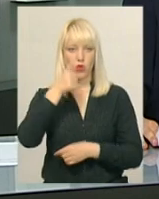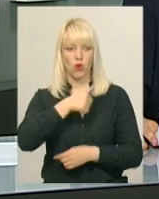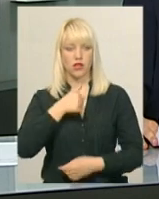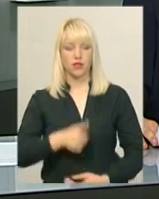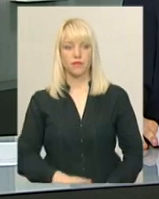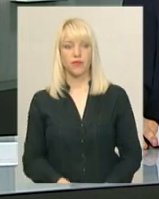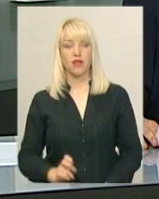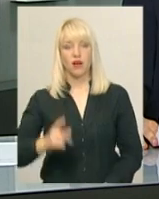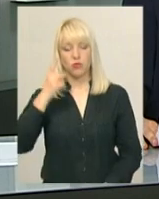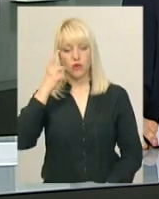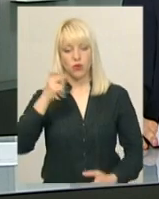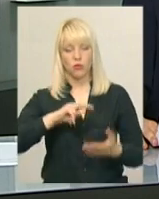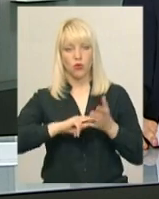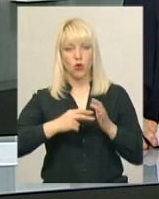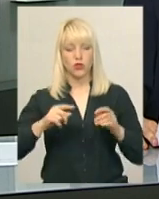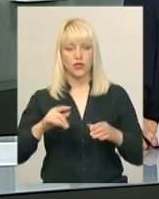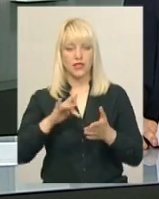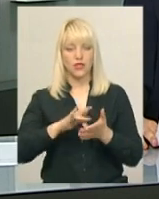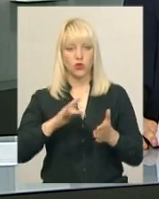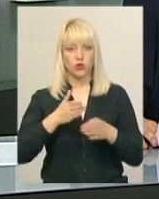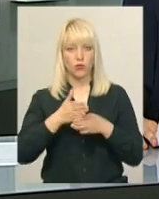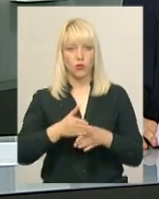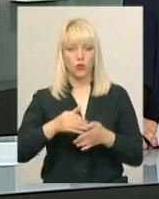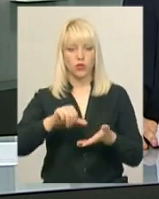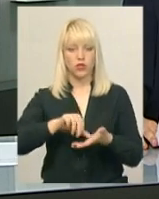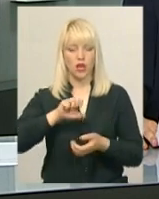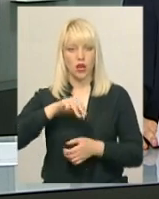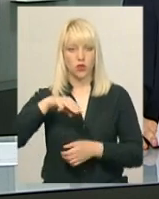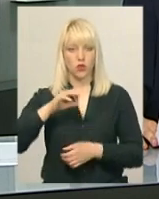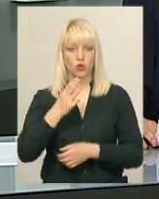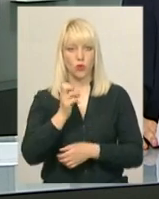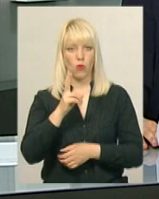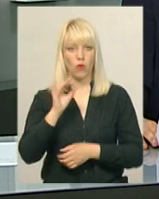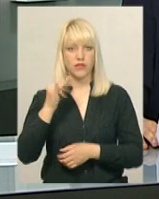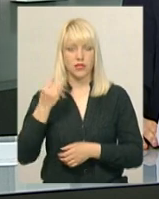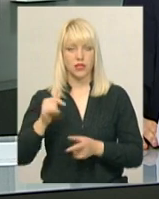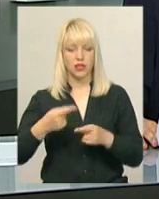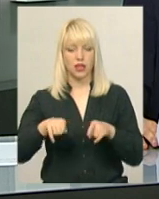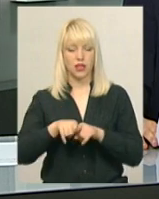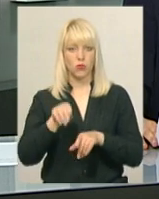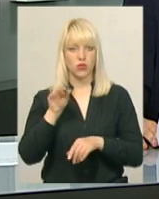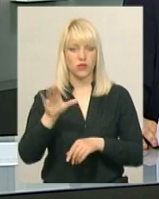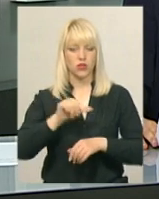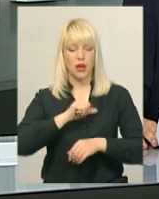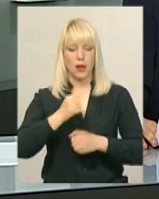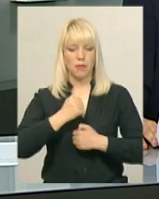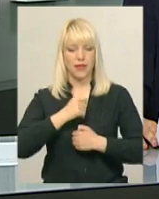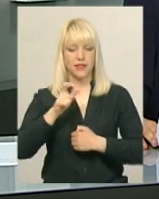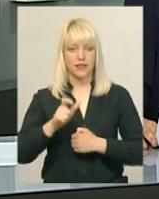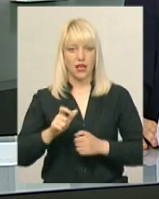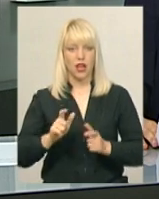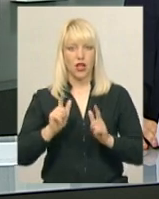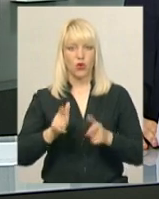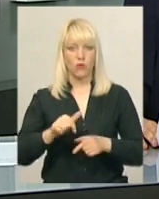Як повідомив координатор Центру допомоги учасникам АТО Володимир Шубковський, таке посвідчення бійця-добровольця дає право його